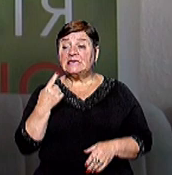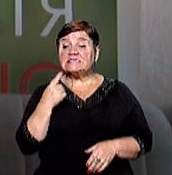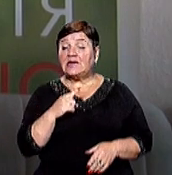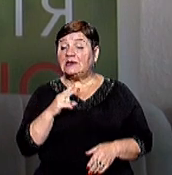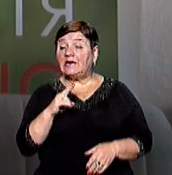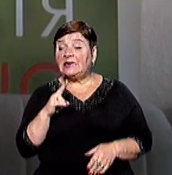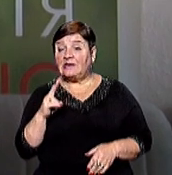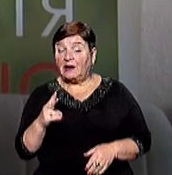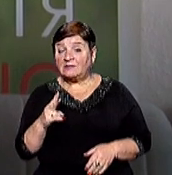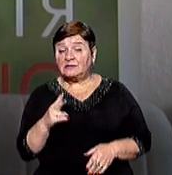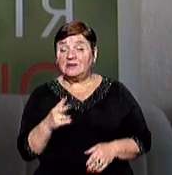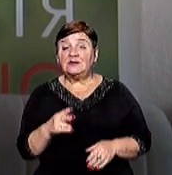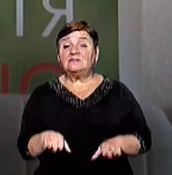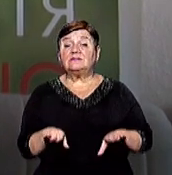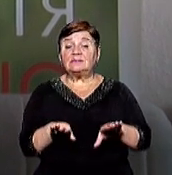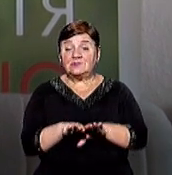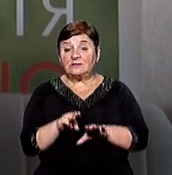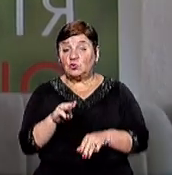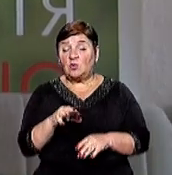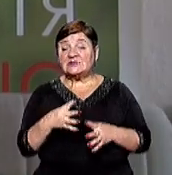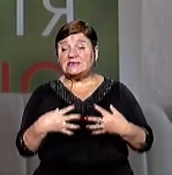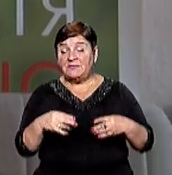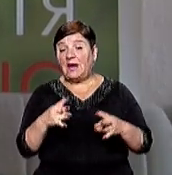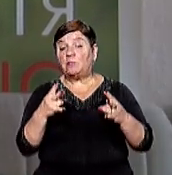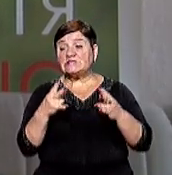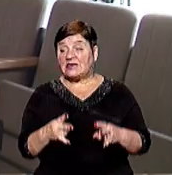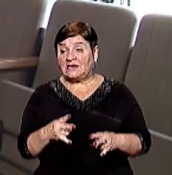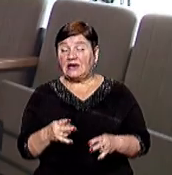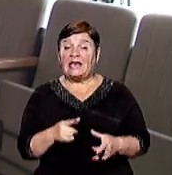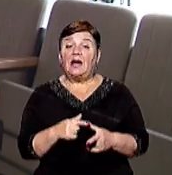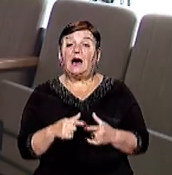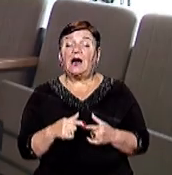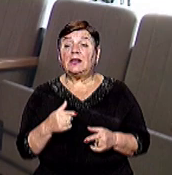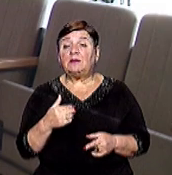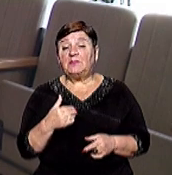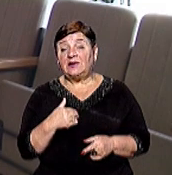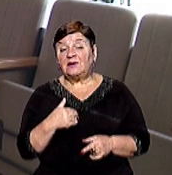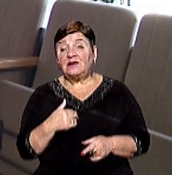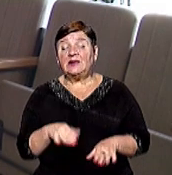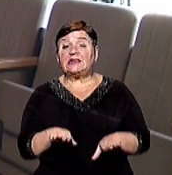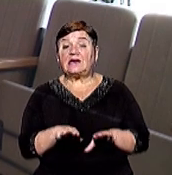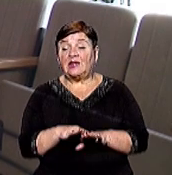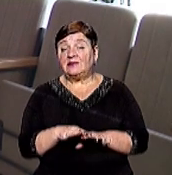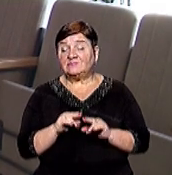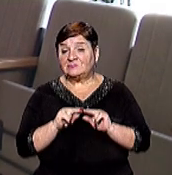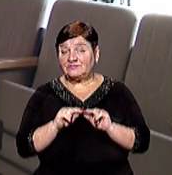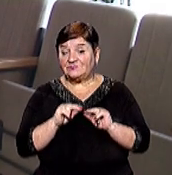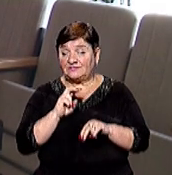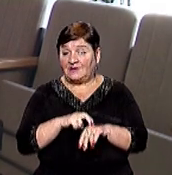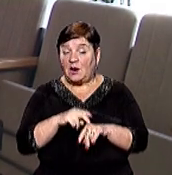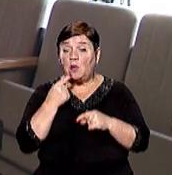якщо не дай господи заражуся я, то сім'я пострадає через це Але в мене дочка фармацевт і